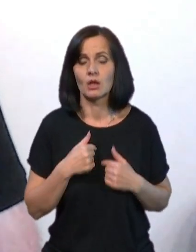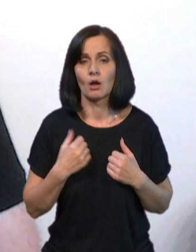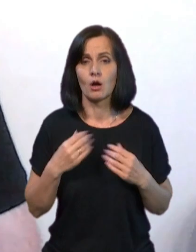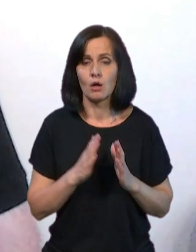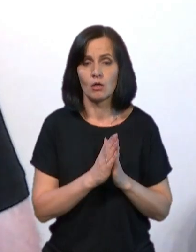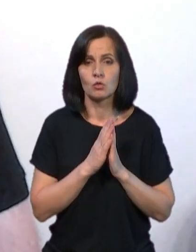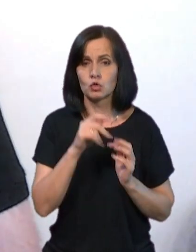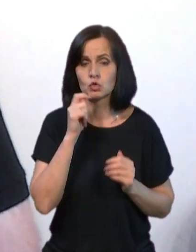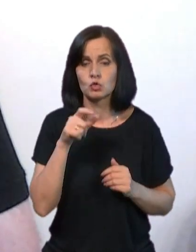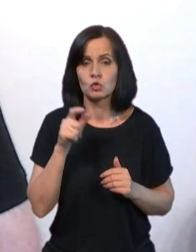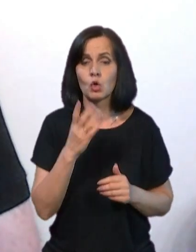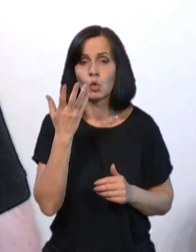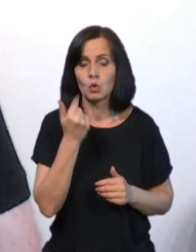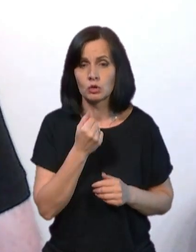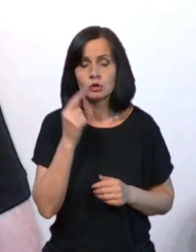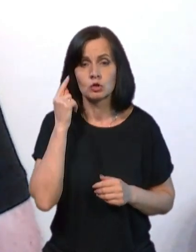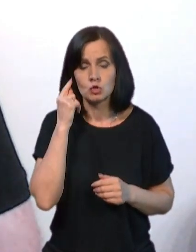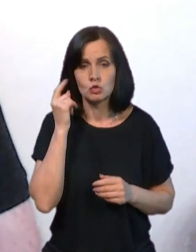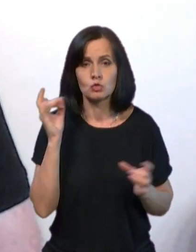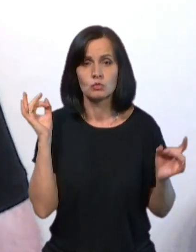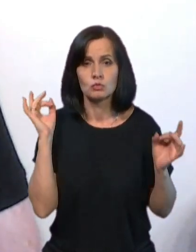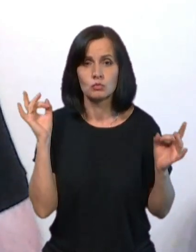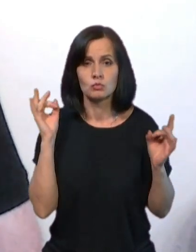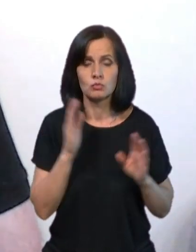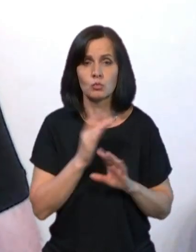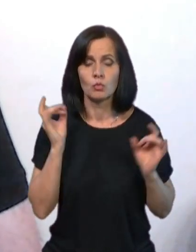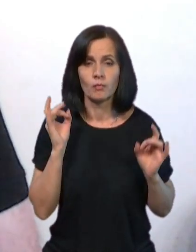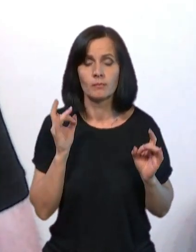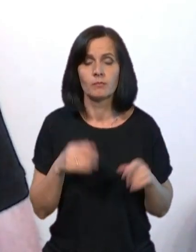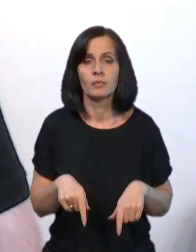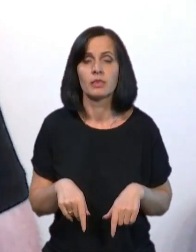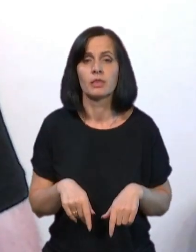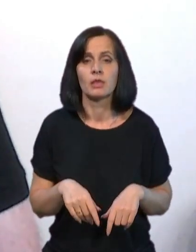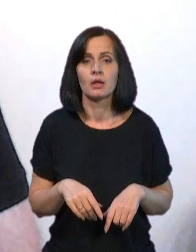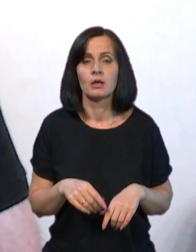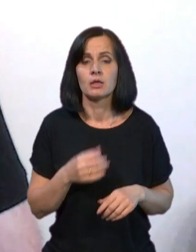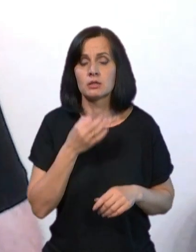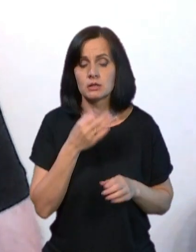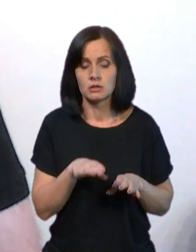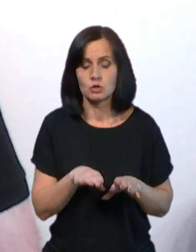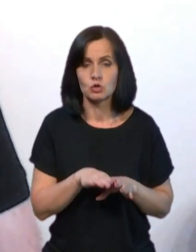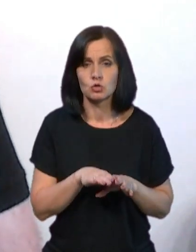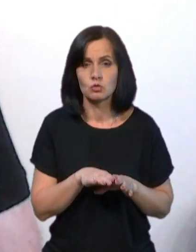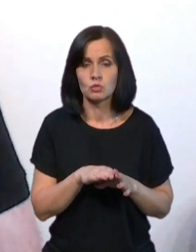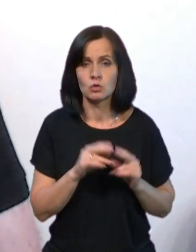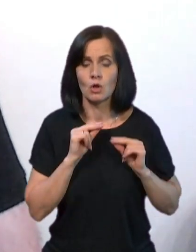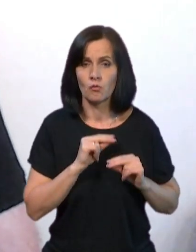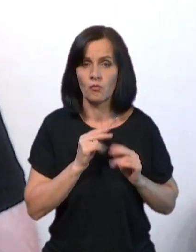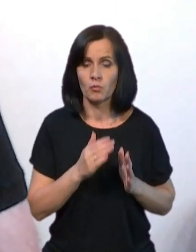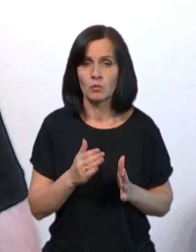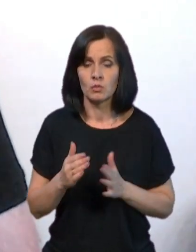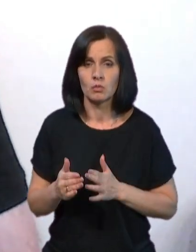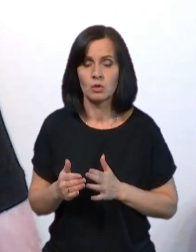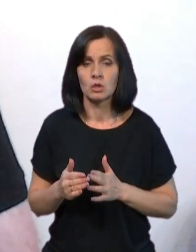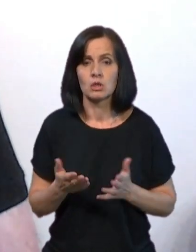коли ви чуєте сигнали повітряної тривоги, все ж таки, ну скажімо так, як відпрацьовувати алгоритм